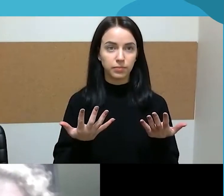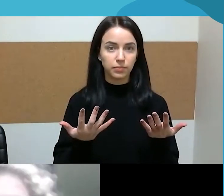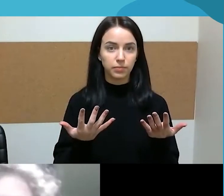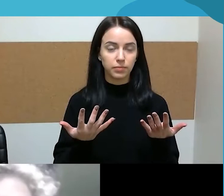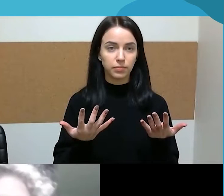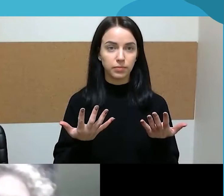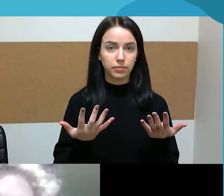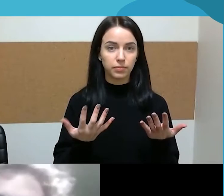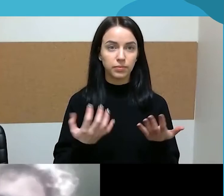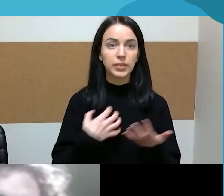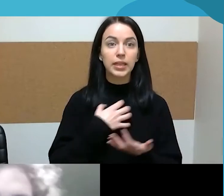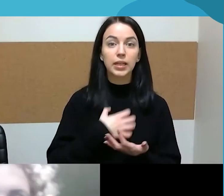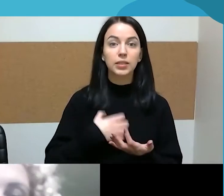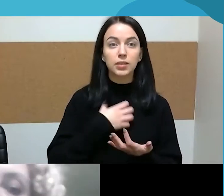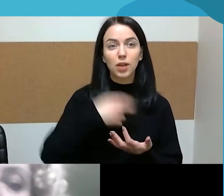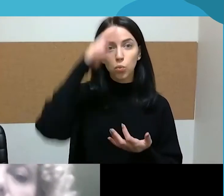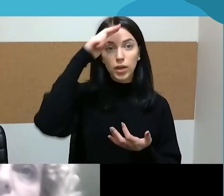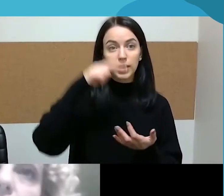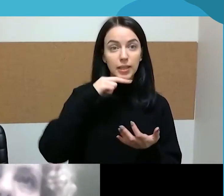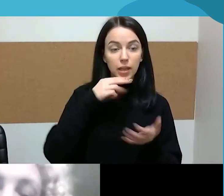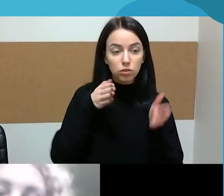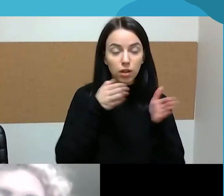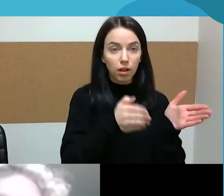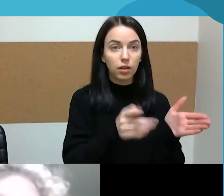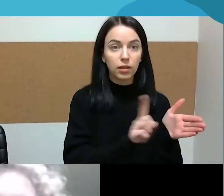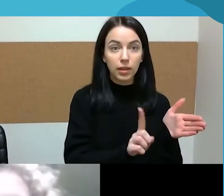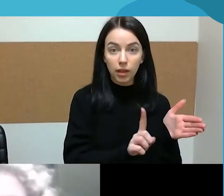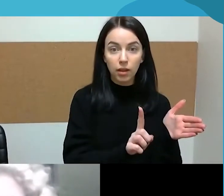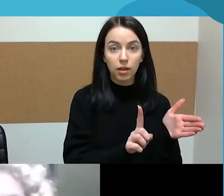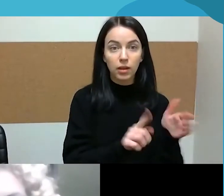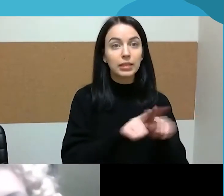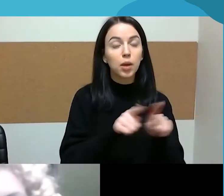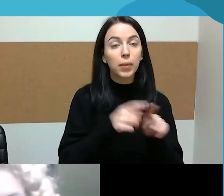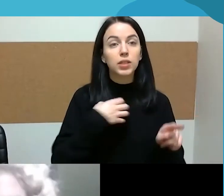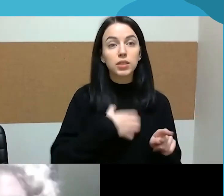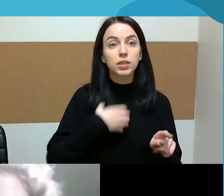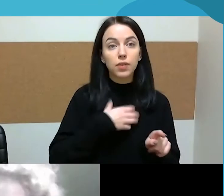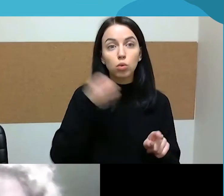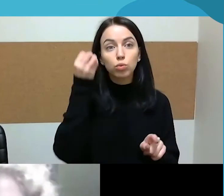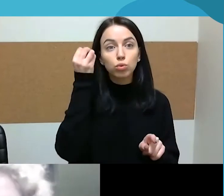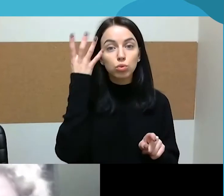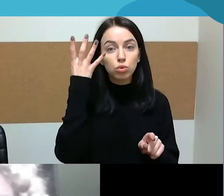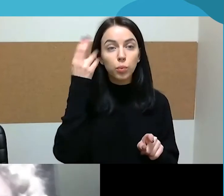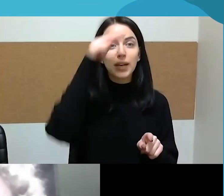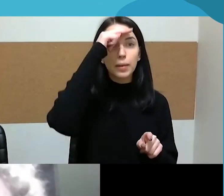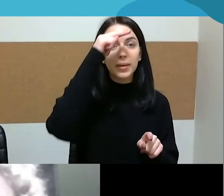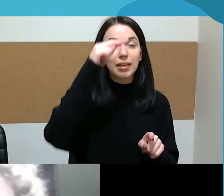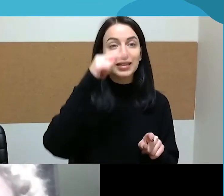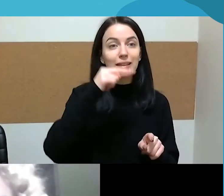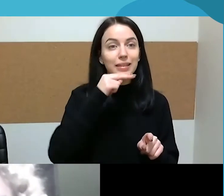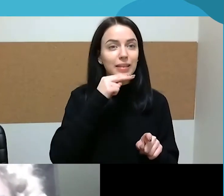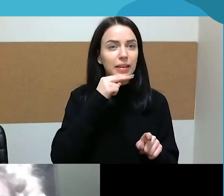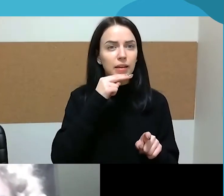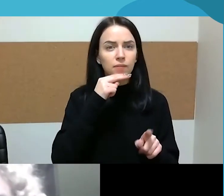kaip, į tėčius referuojam. Čia yra labai svarbu suvokti kaip tėvo, tėvys tės sampradą. Ta prasme,